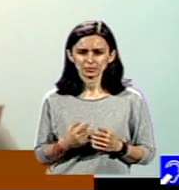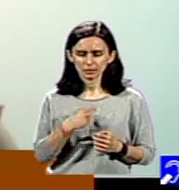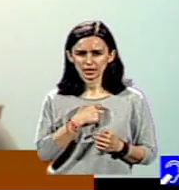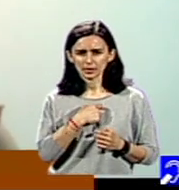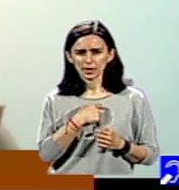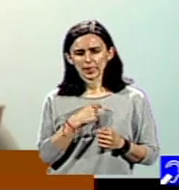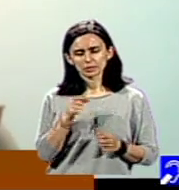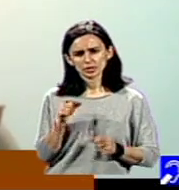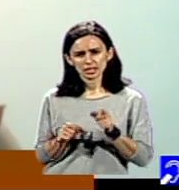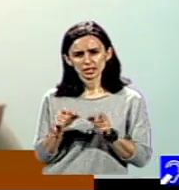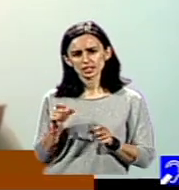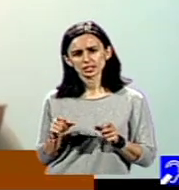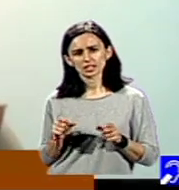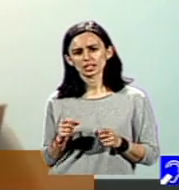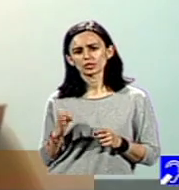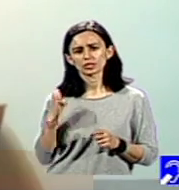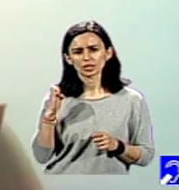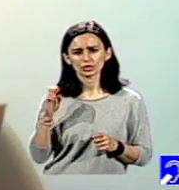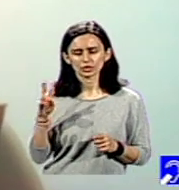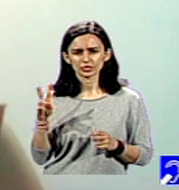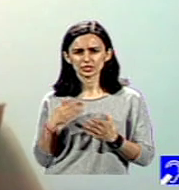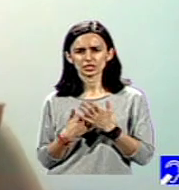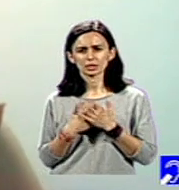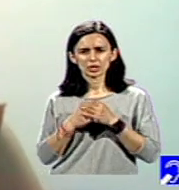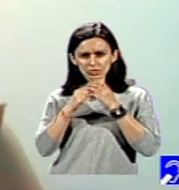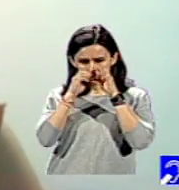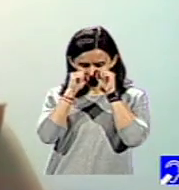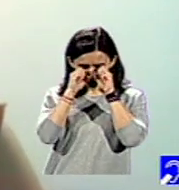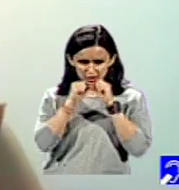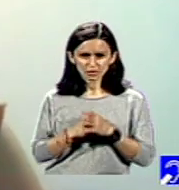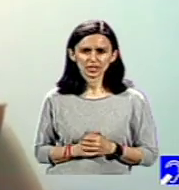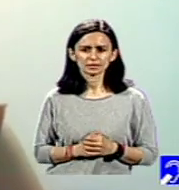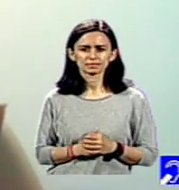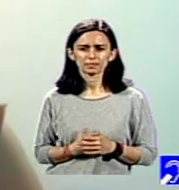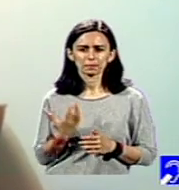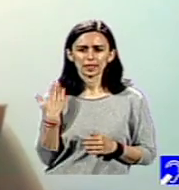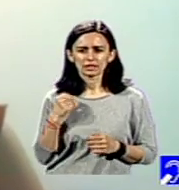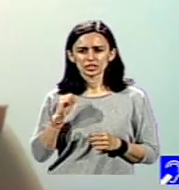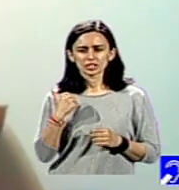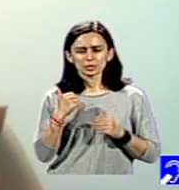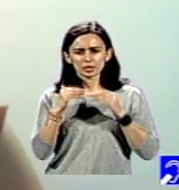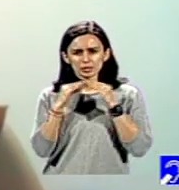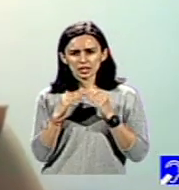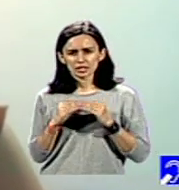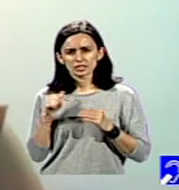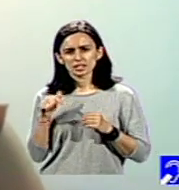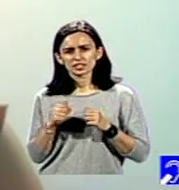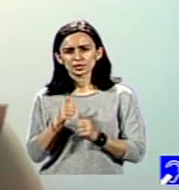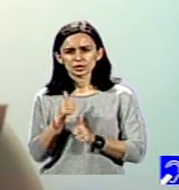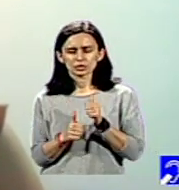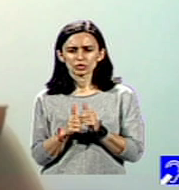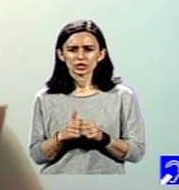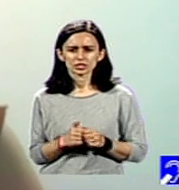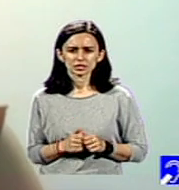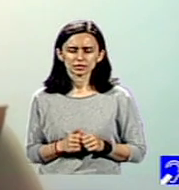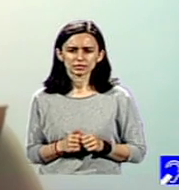descrie ca pe un fel de eurovizion pentru nevăzători. A fost prima ediție a acestui concurs. Ei bine, tu știi, acum, cred că